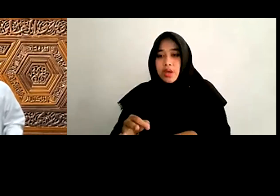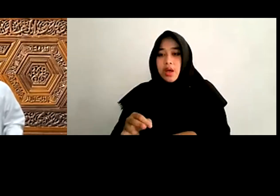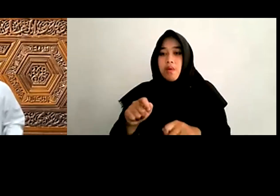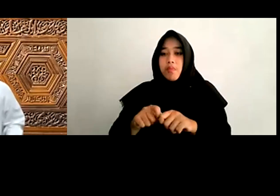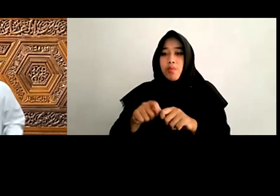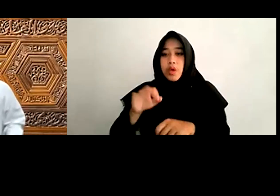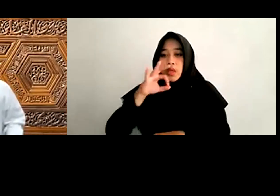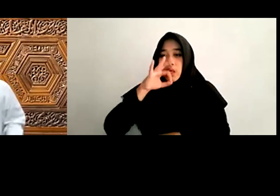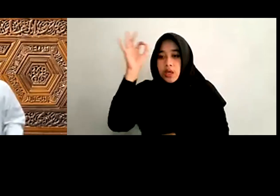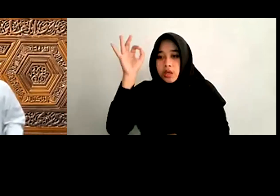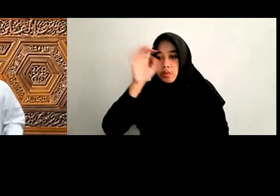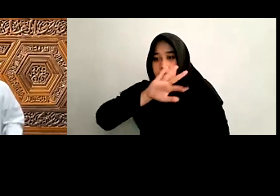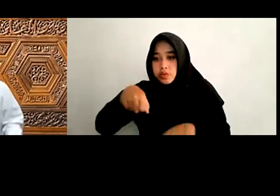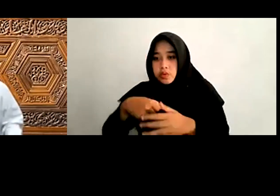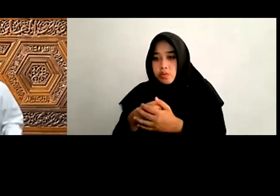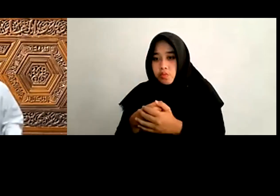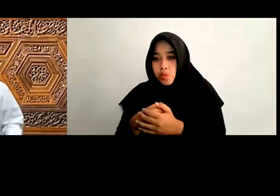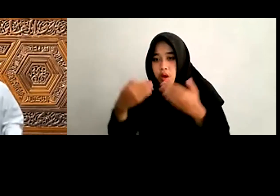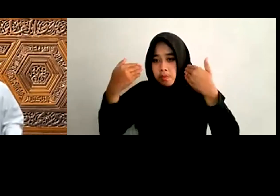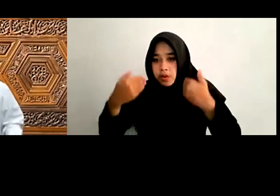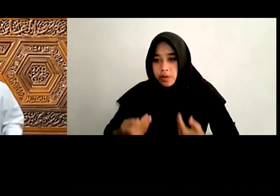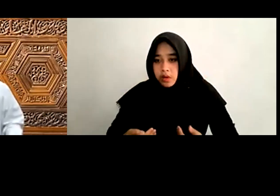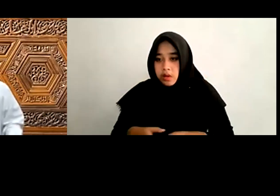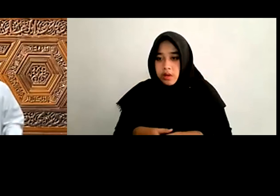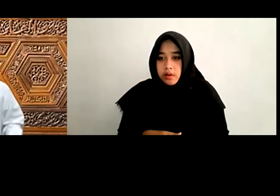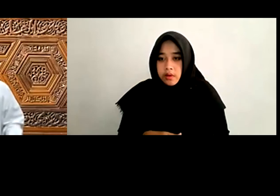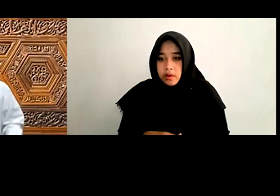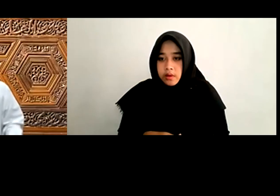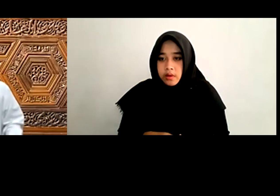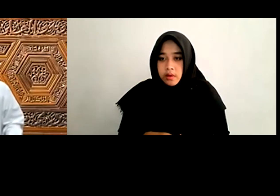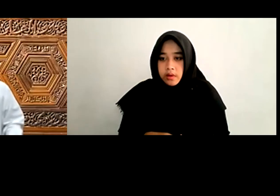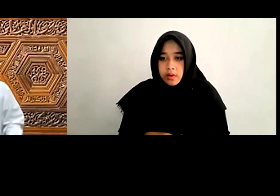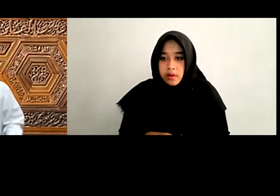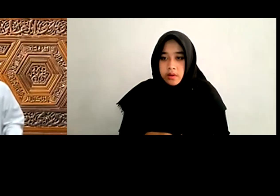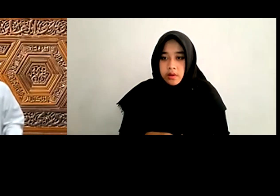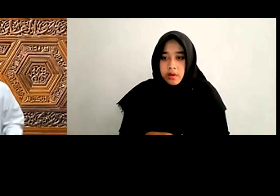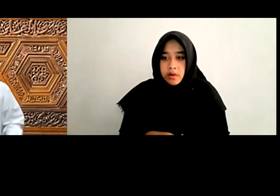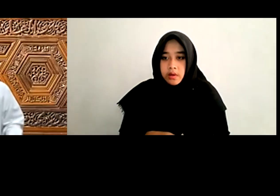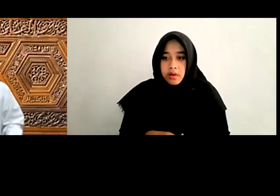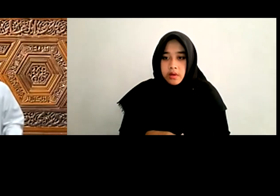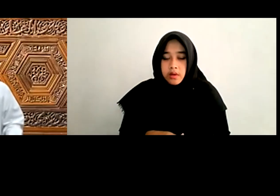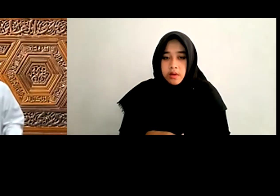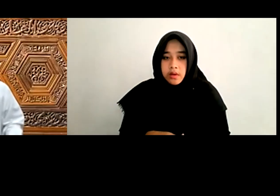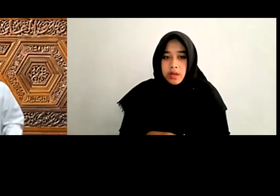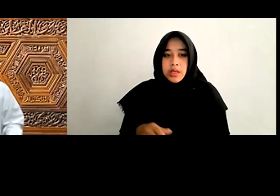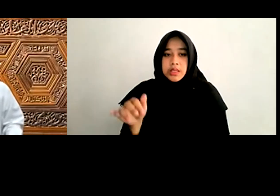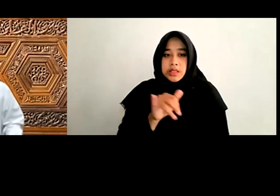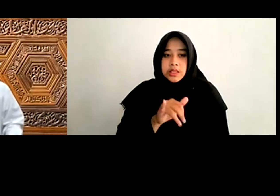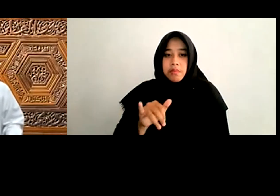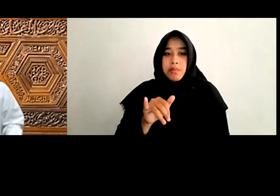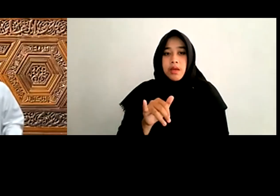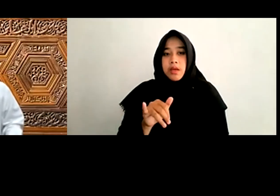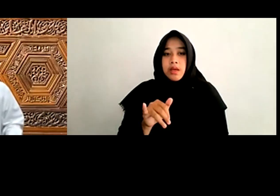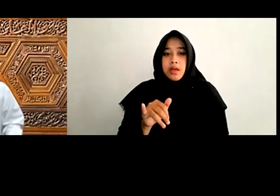Manusia Itu Itu Artinya Bahwa Satu Jiwa Bagi Allah Adalah Sama Dengan